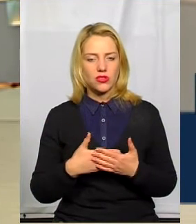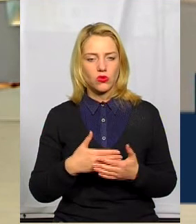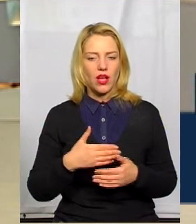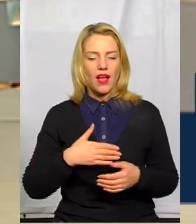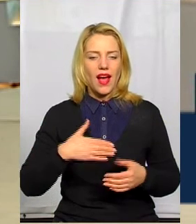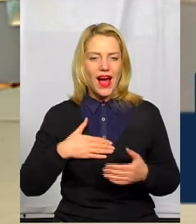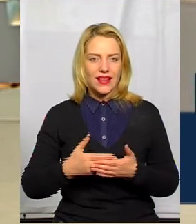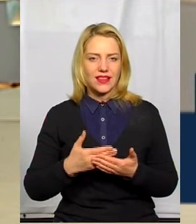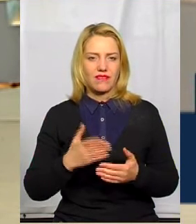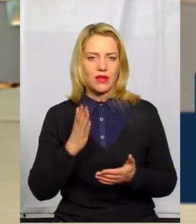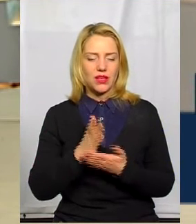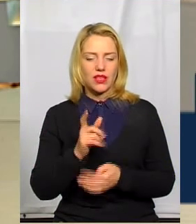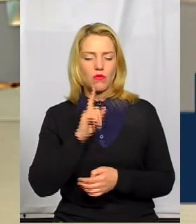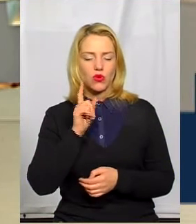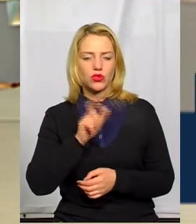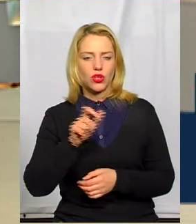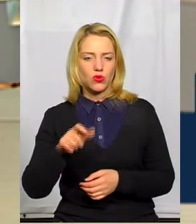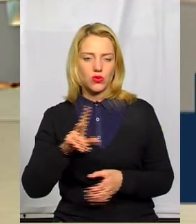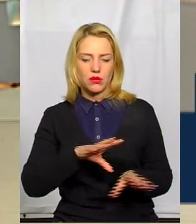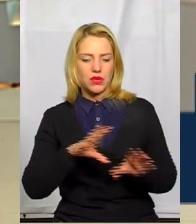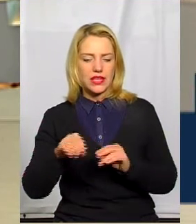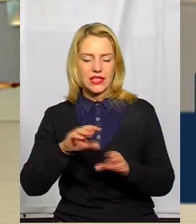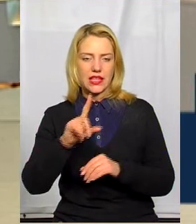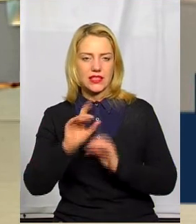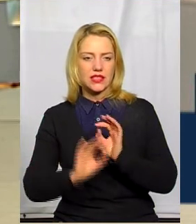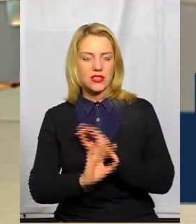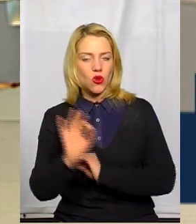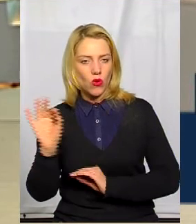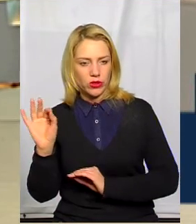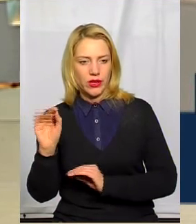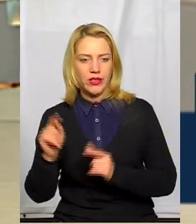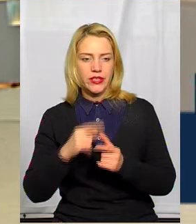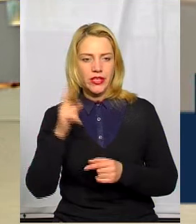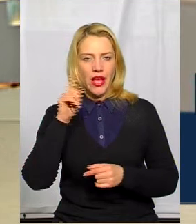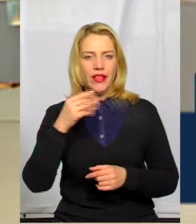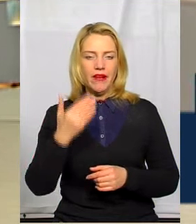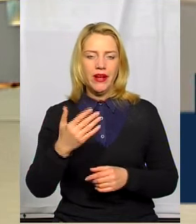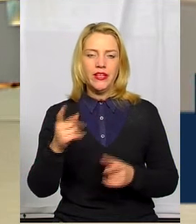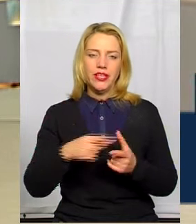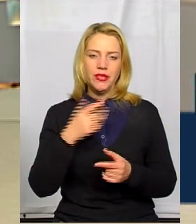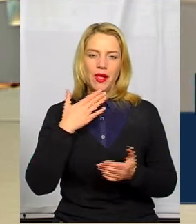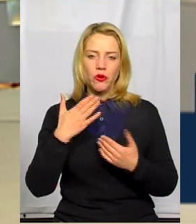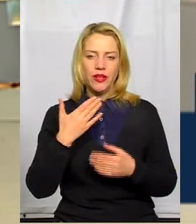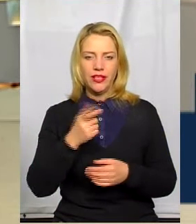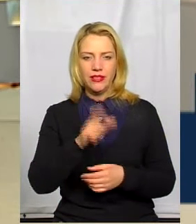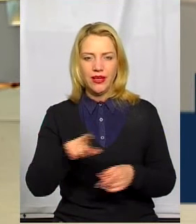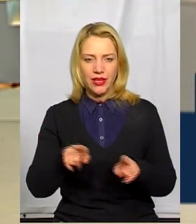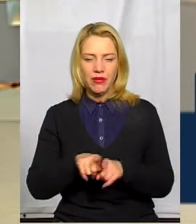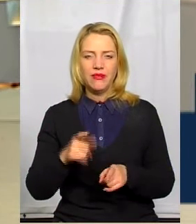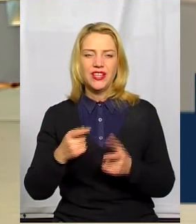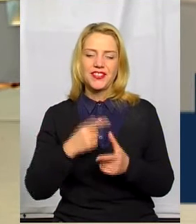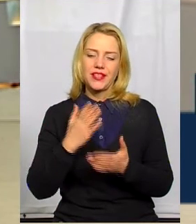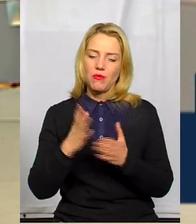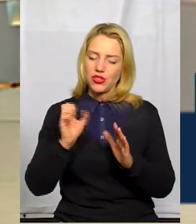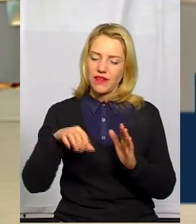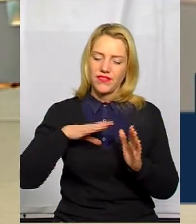активними є молоді люди, переселенці зі Сходу? Чи знаєте, ви чи спілкуєтеся ви з ними? Чи є вони, можливо, у складі